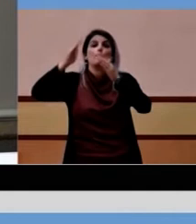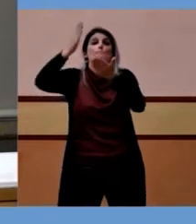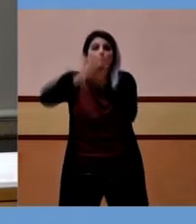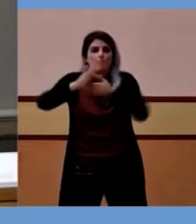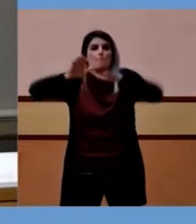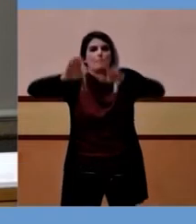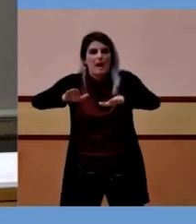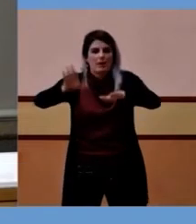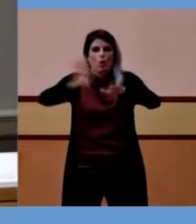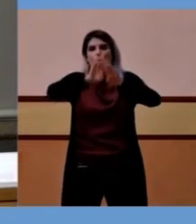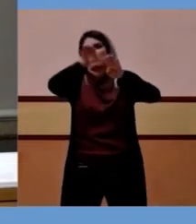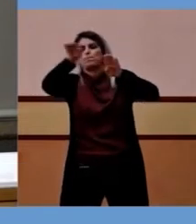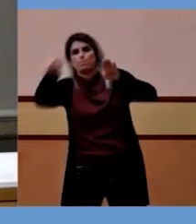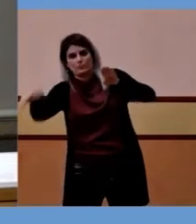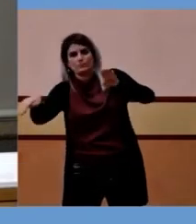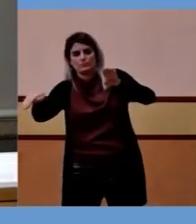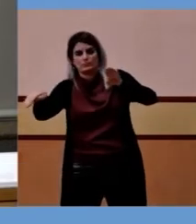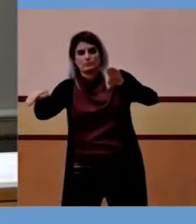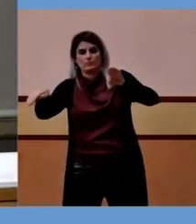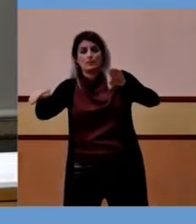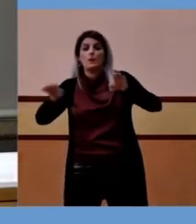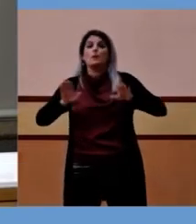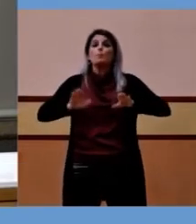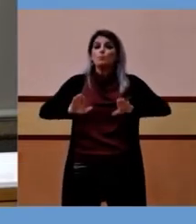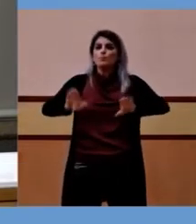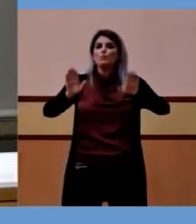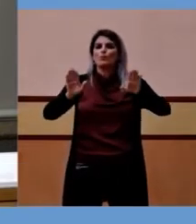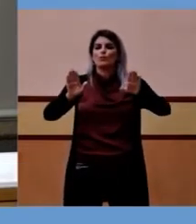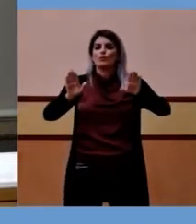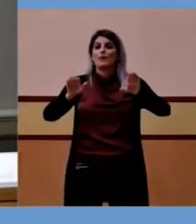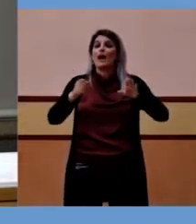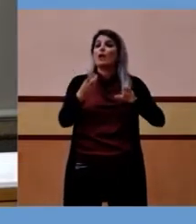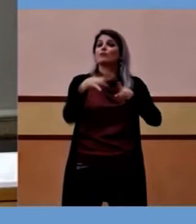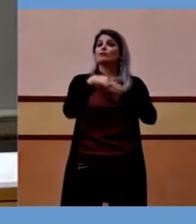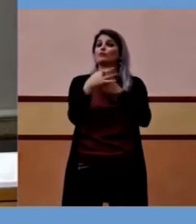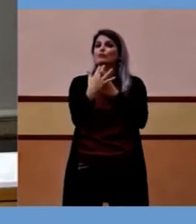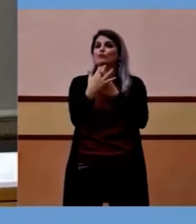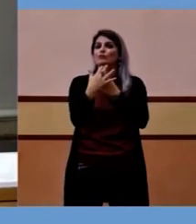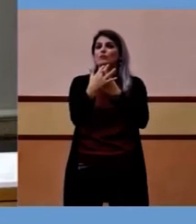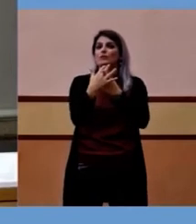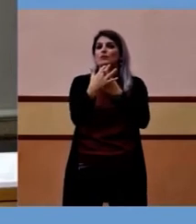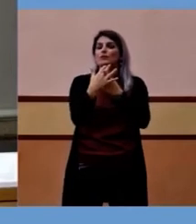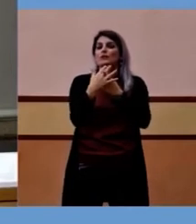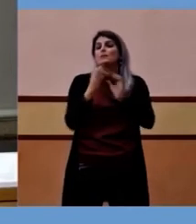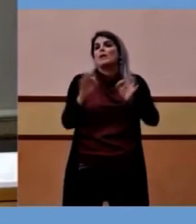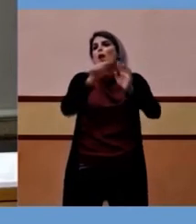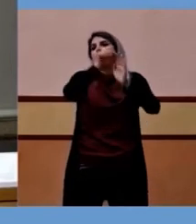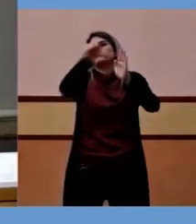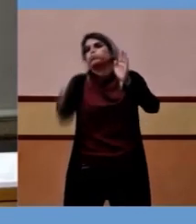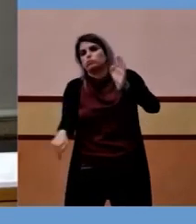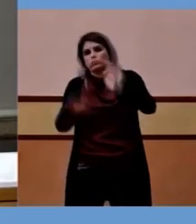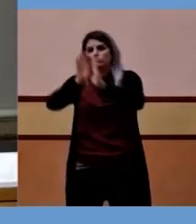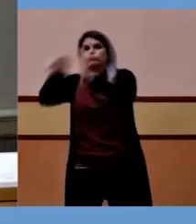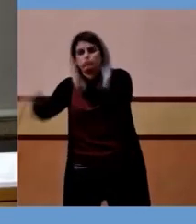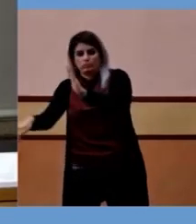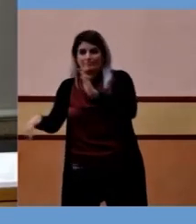alguns s'inicia una tendència a la baixa, però només ens passa en un o dos casos que hi ha una caiguda dràstica, diguéssim, dels casos nous.